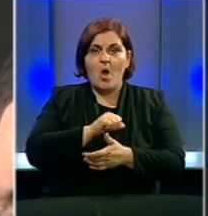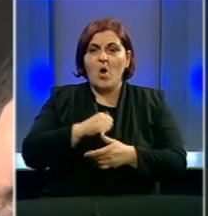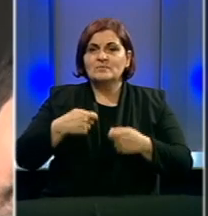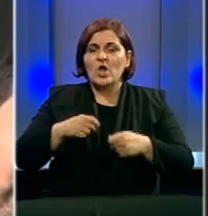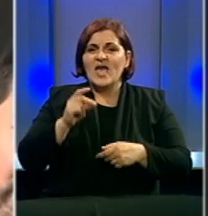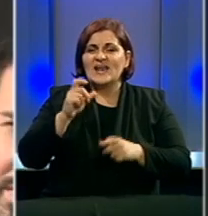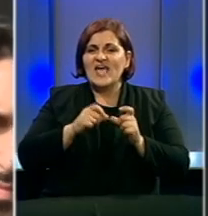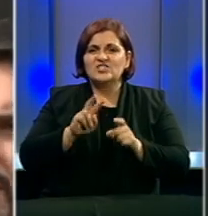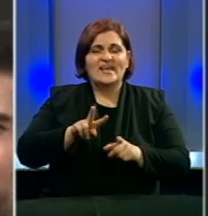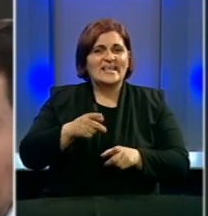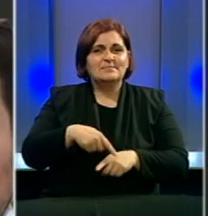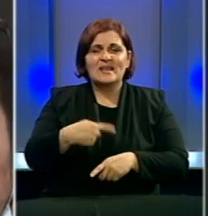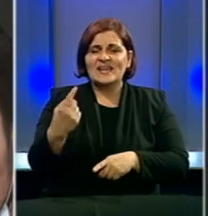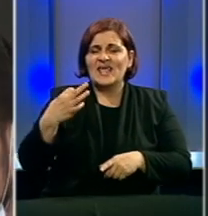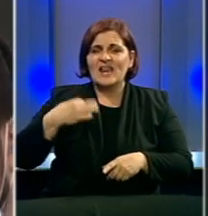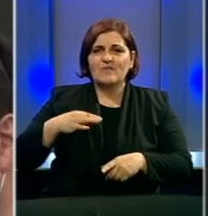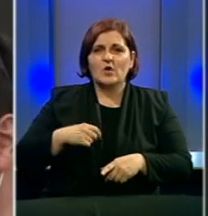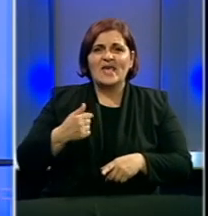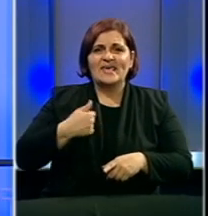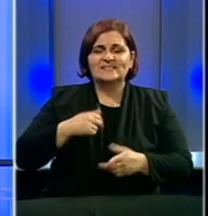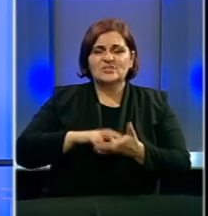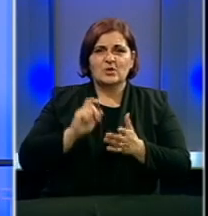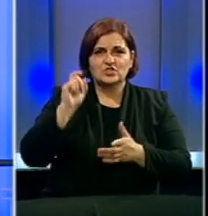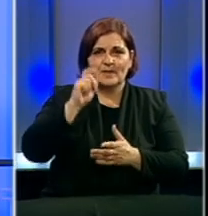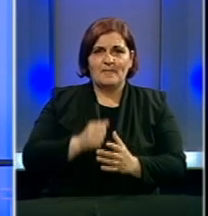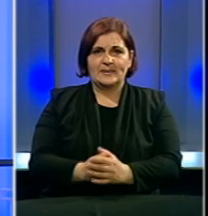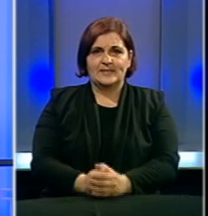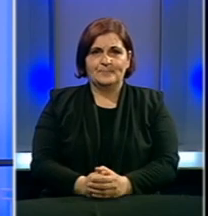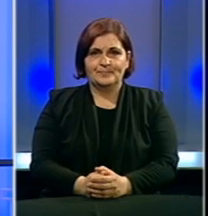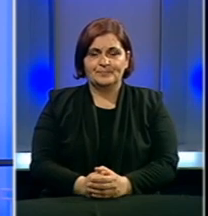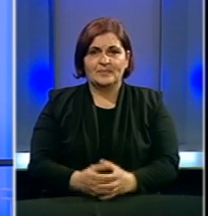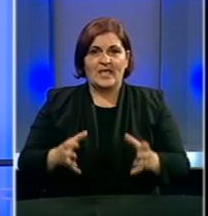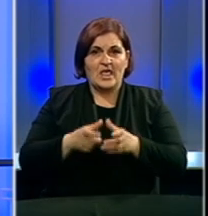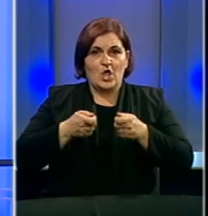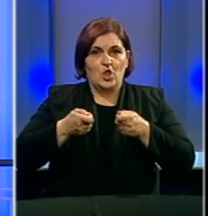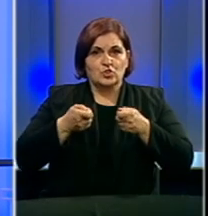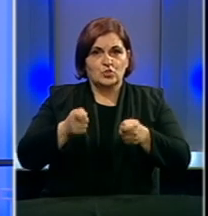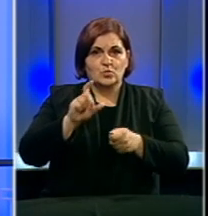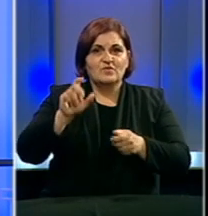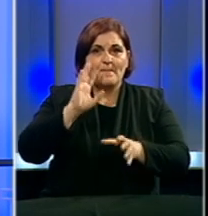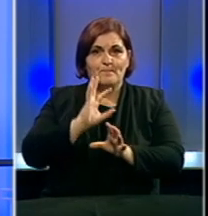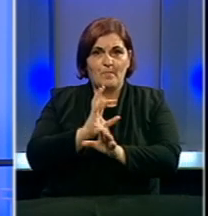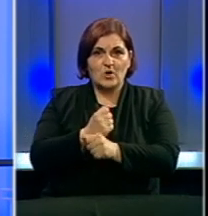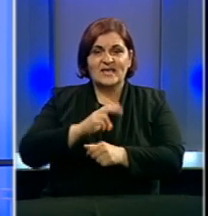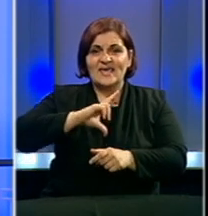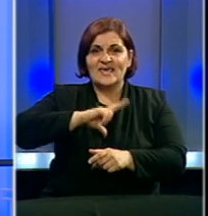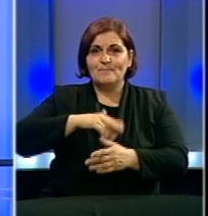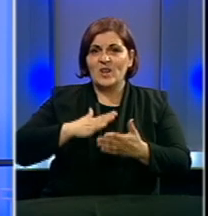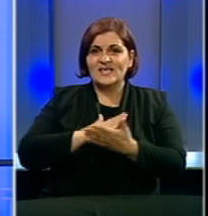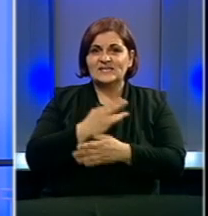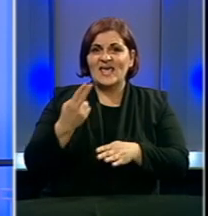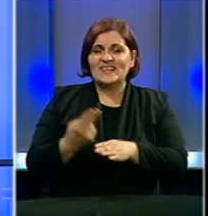Rešić, nije smijenjen ni jedan funkcioner Demokratskog narodnog savjisa. Tim tužilaštva BiH i policijski